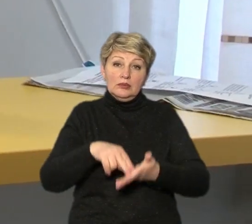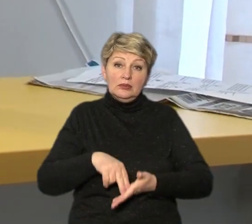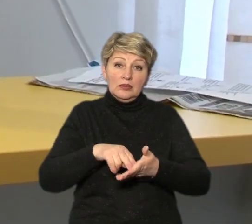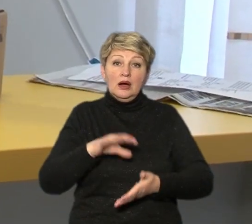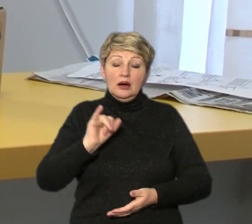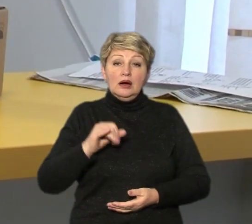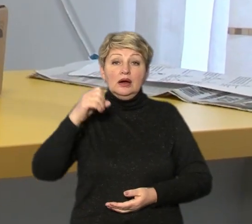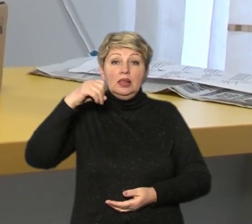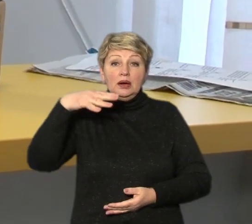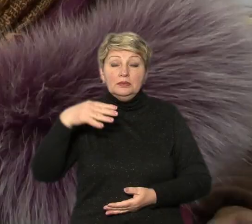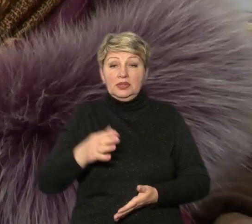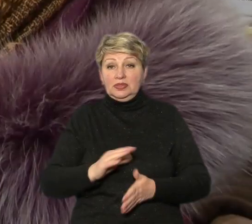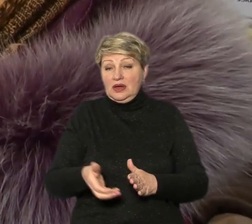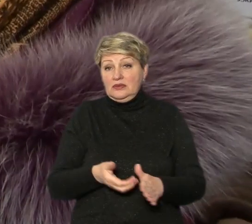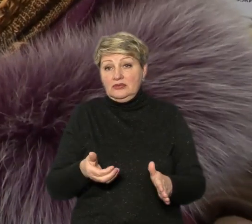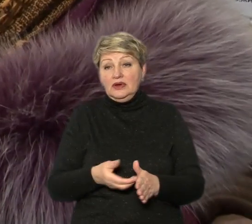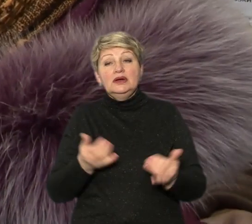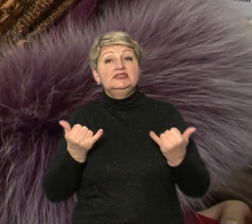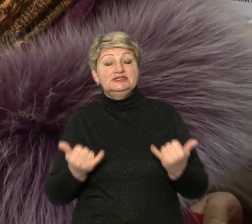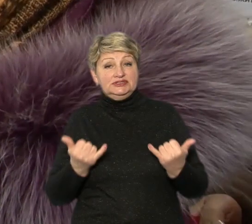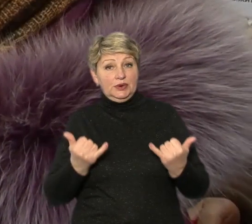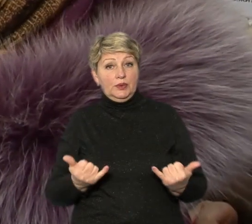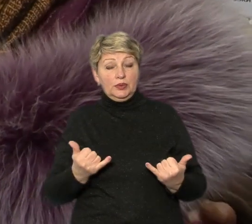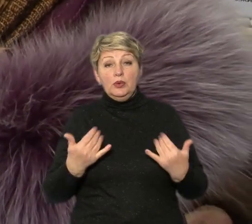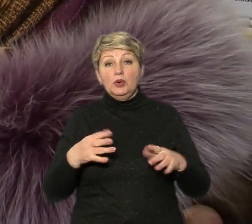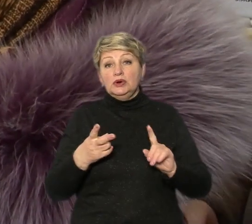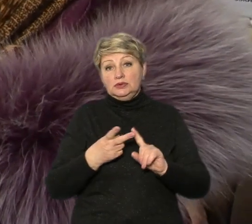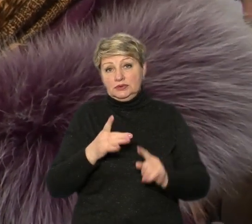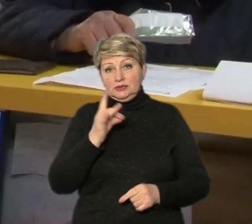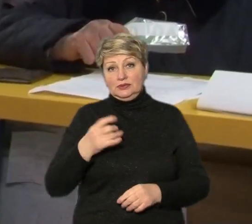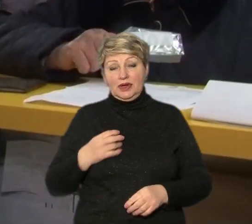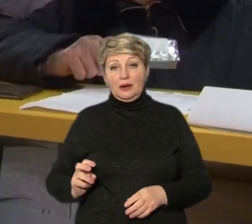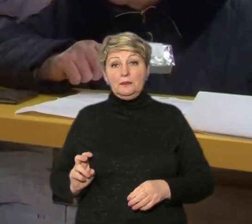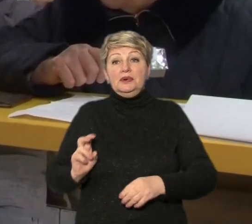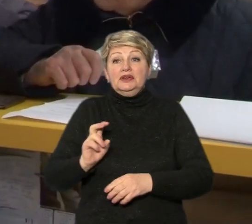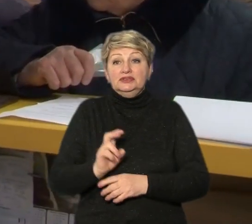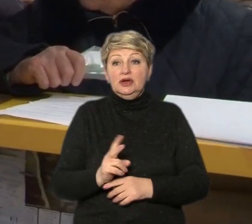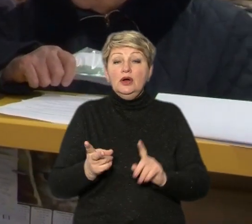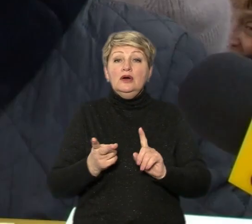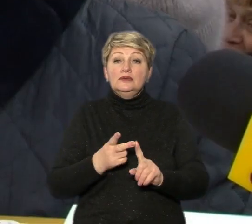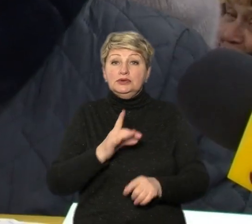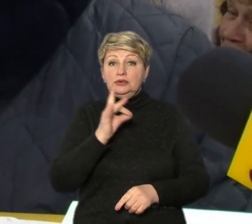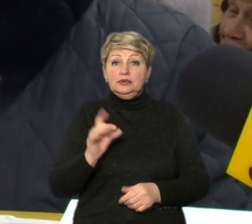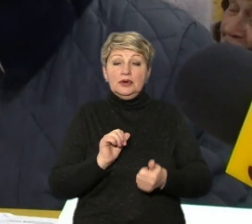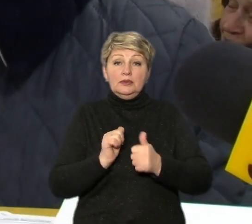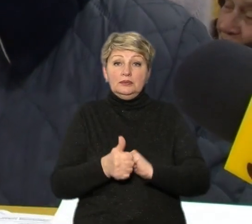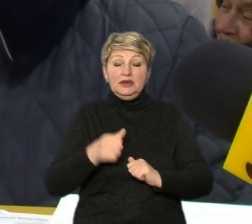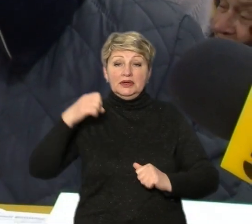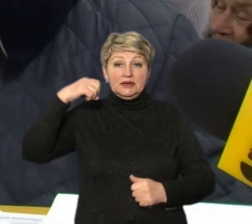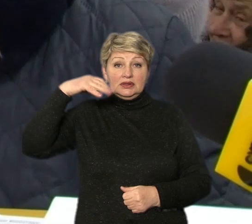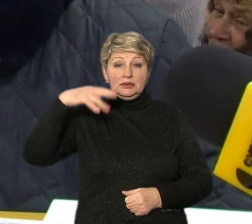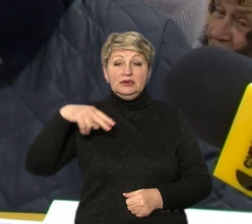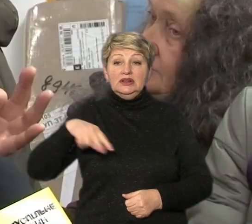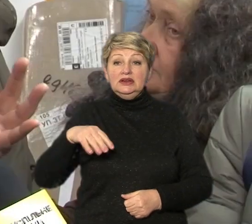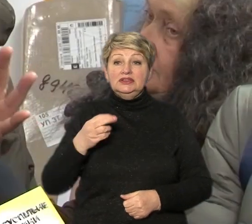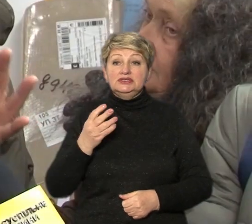лампочок не вистачило. А сьогодні вже другий раз прийшла. В другий за рік обмінює лампочки Лідія Шеременко.